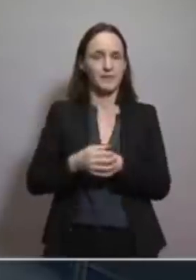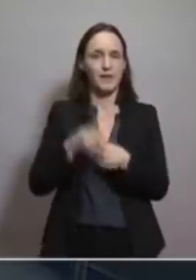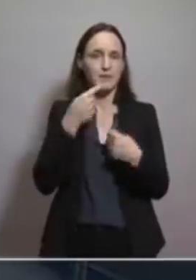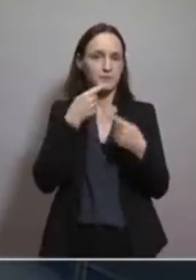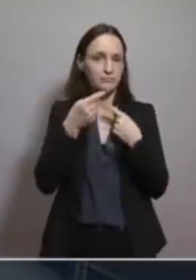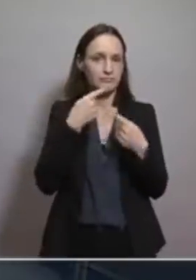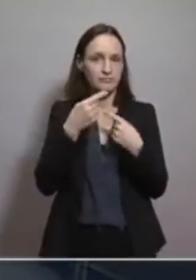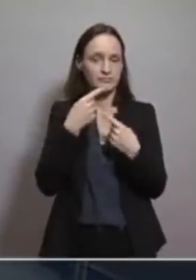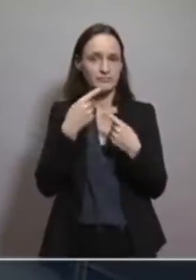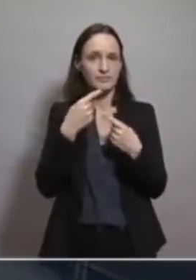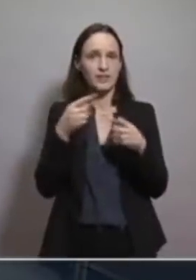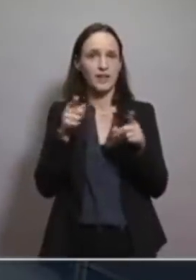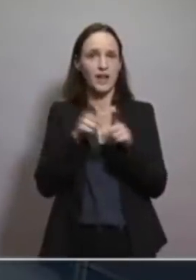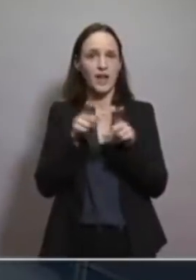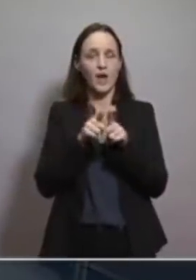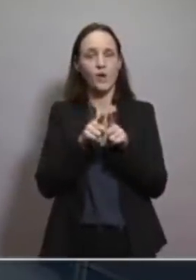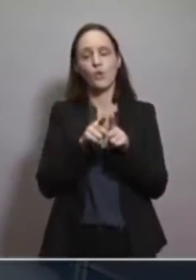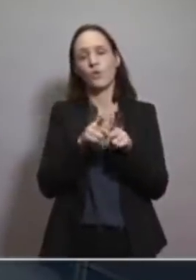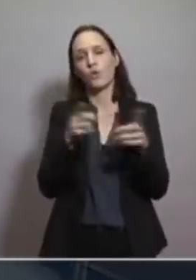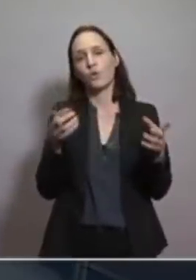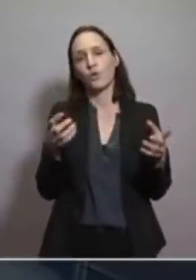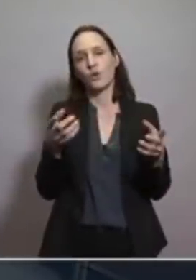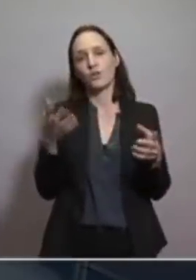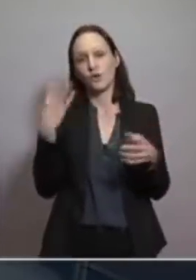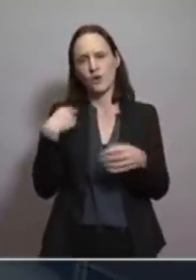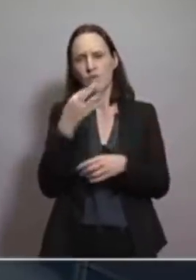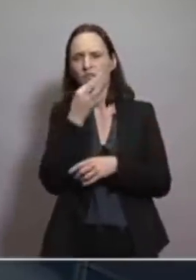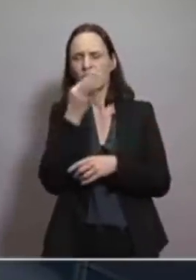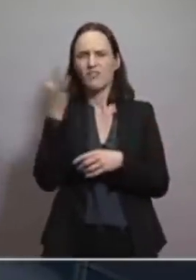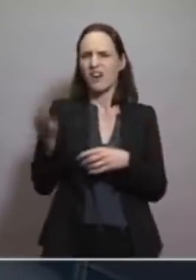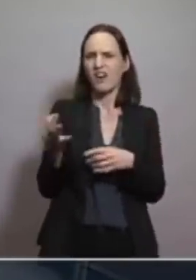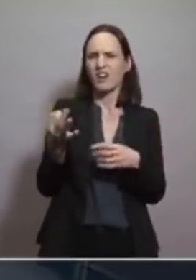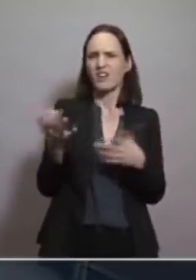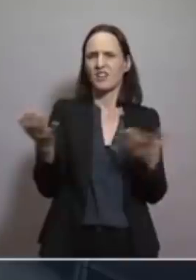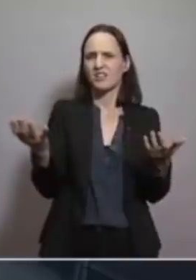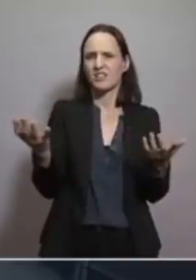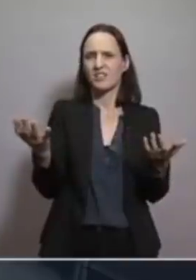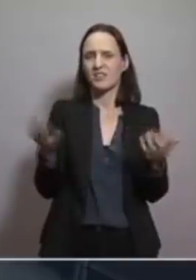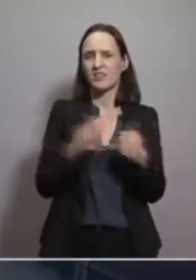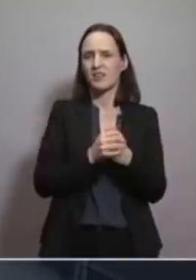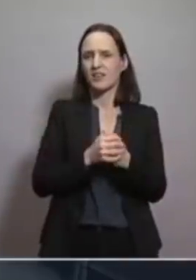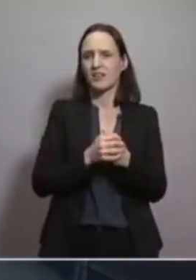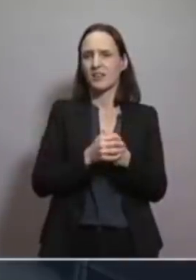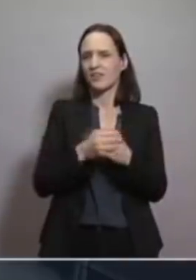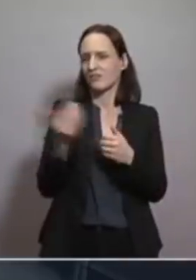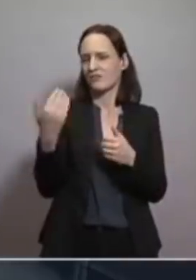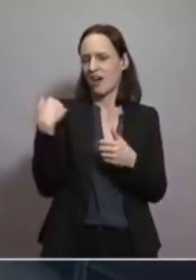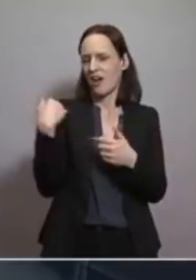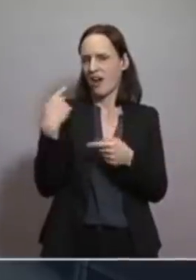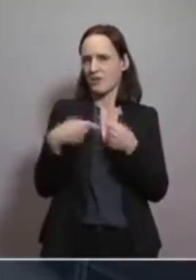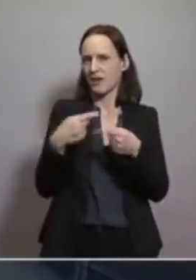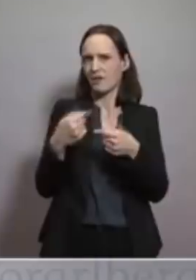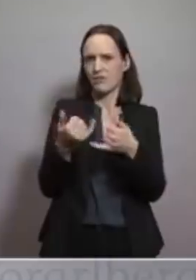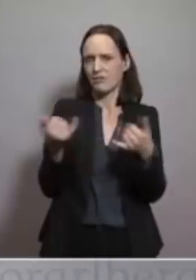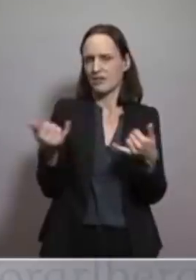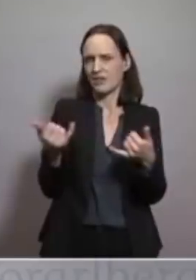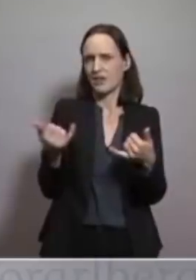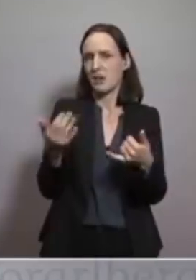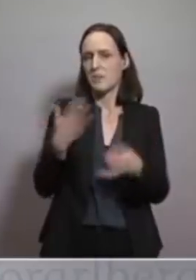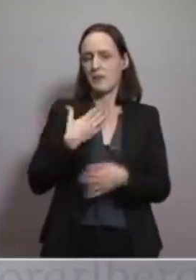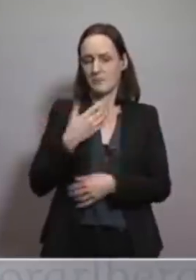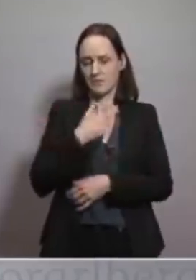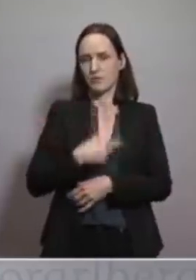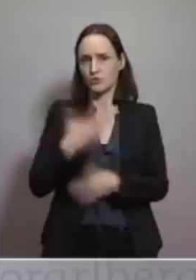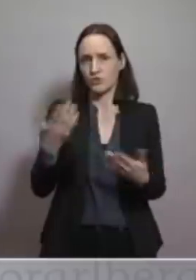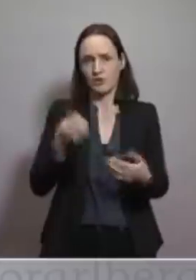um den Sachverhalt natürlich zu hinterfragen und auch festzustellen, wie das wirklich abgelaufen ist. Aber meine persönliche Haltung